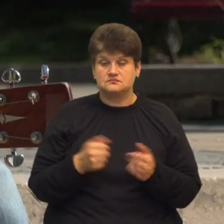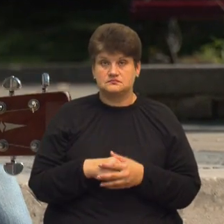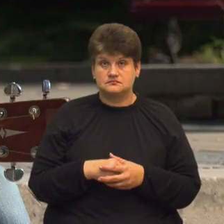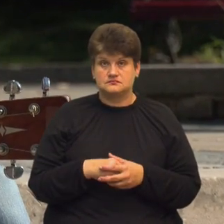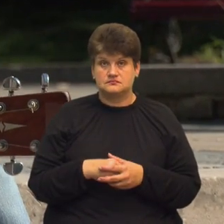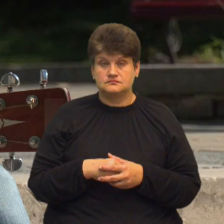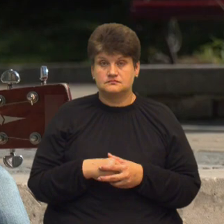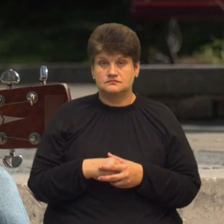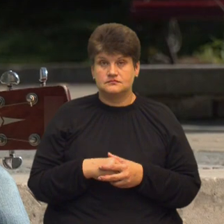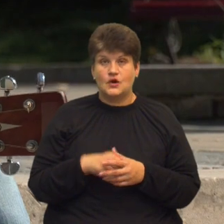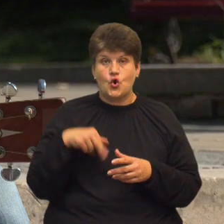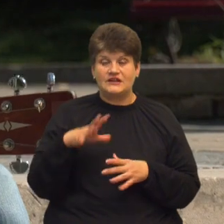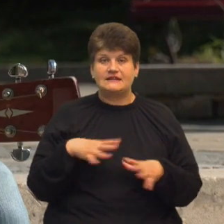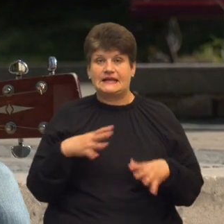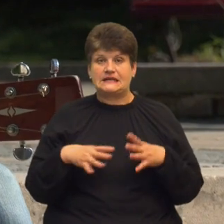Почало ходив на тренування,